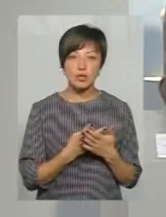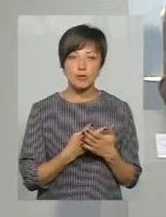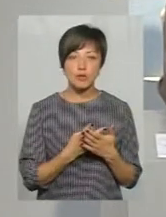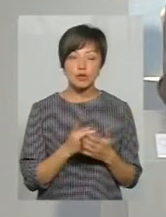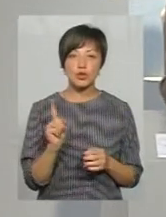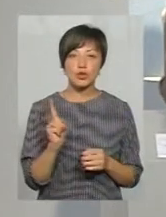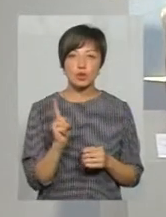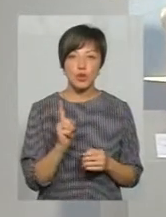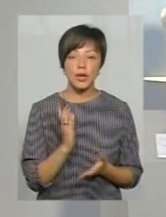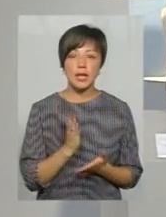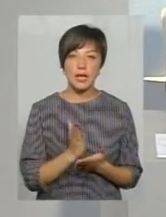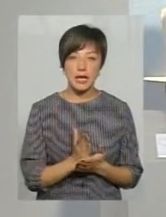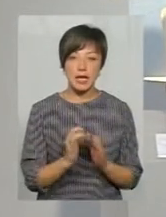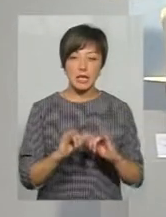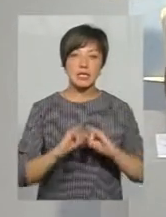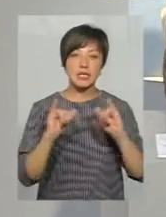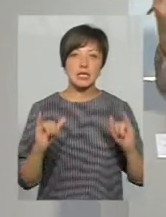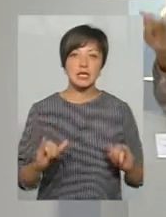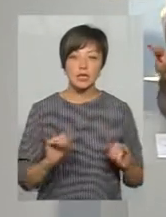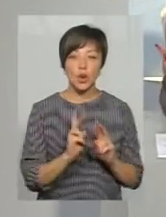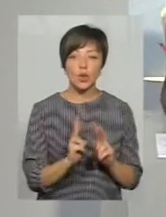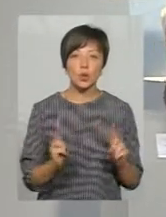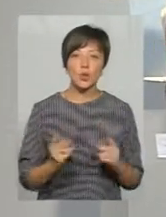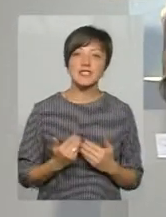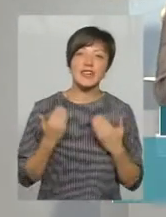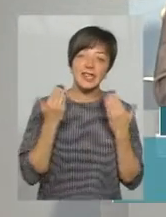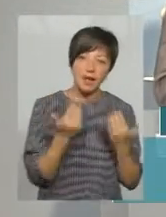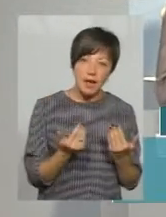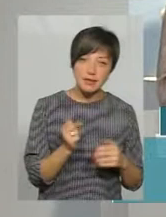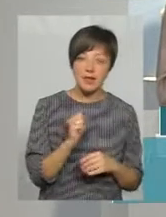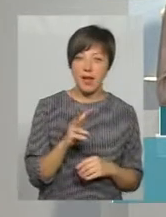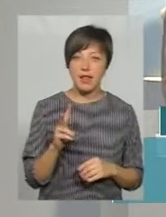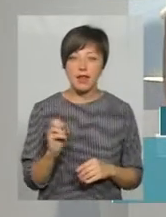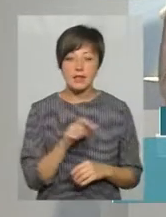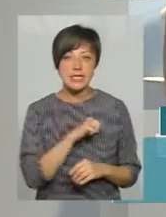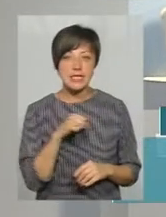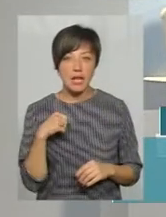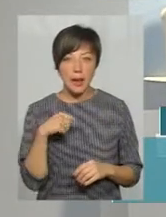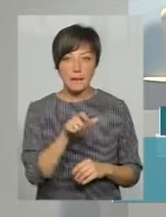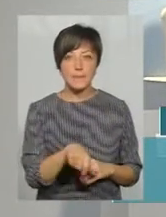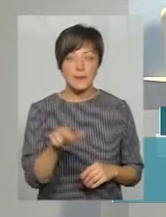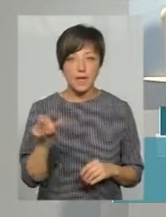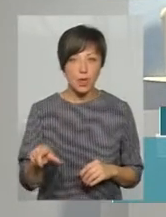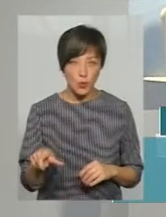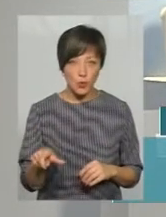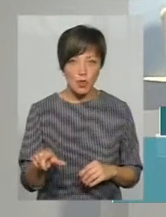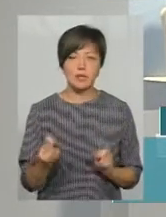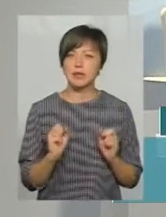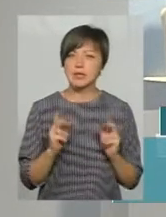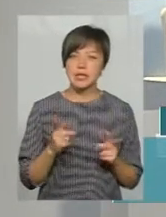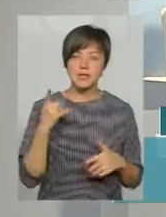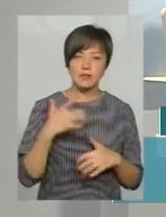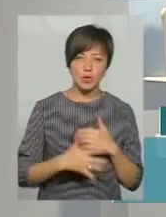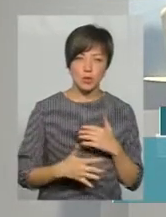є зріст все ж таки тих, хто звертається, але самі люди, ну, тобто, наскільки